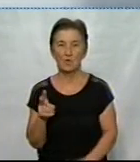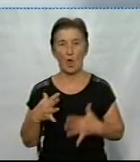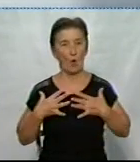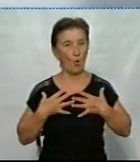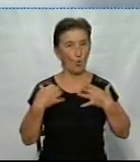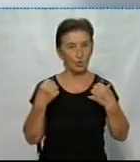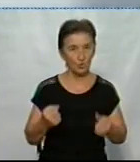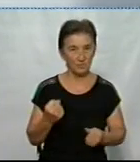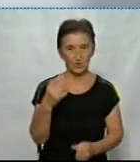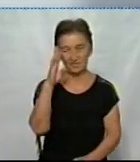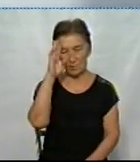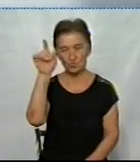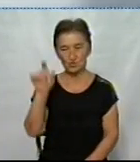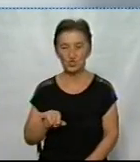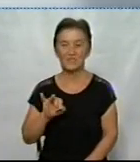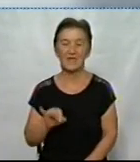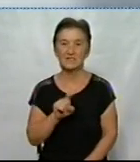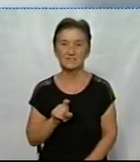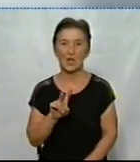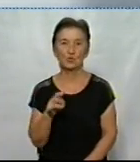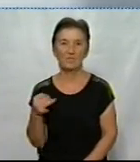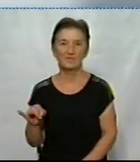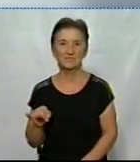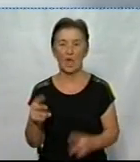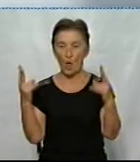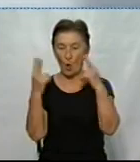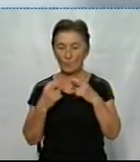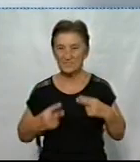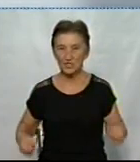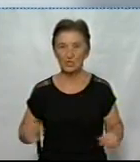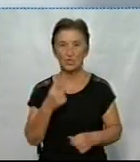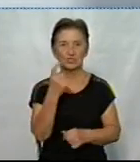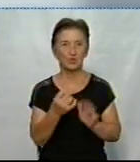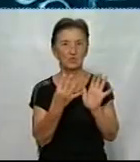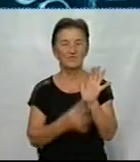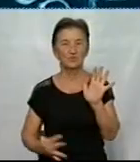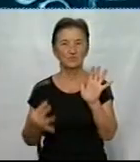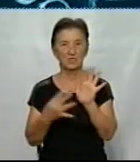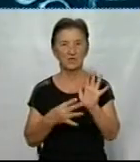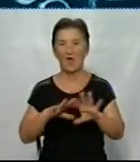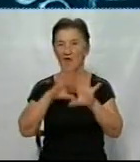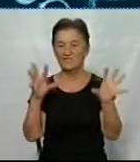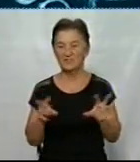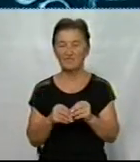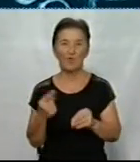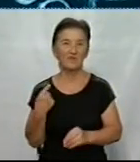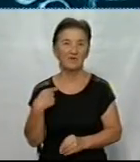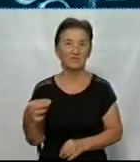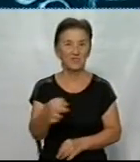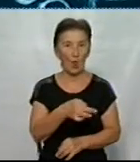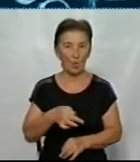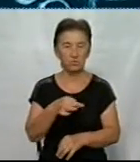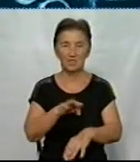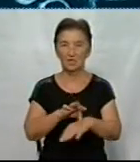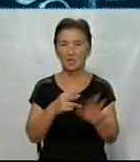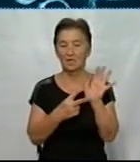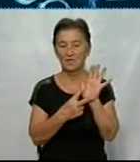чоловік з Кропивницького. Обстежили на COVID-19 за добу 199 людей. Всього в Кіровоградській області на коронавірус занадужили